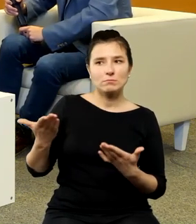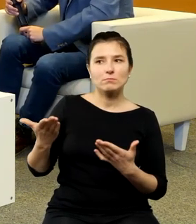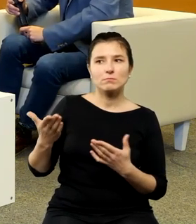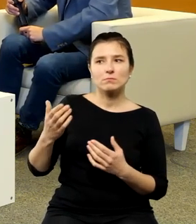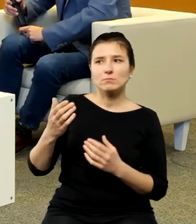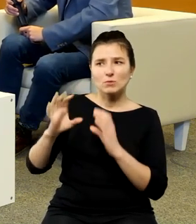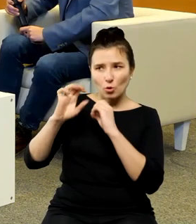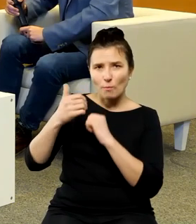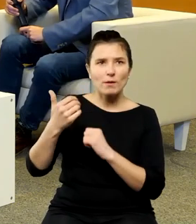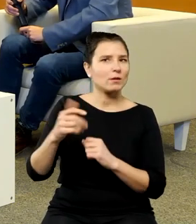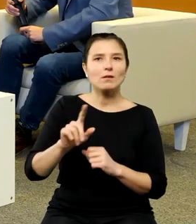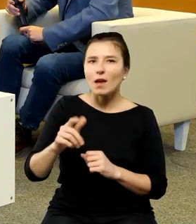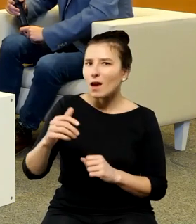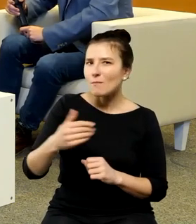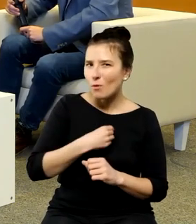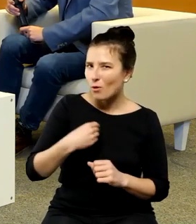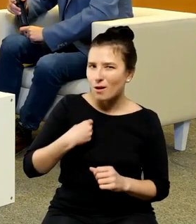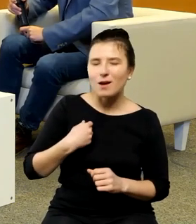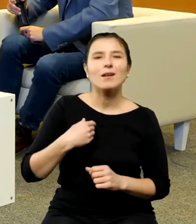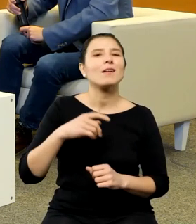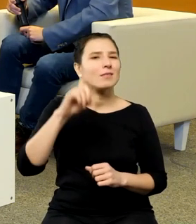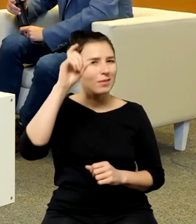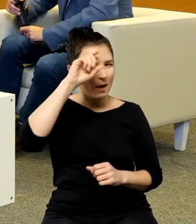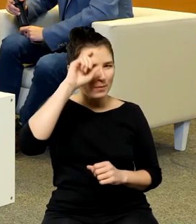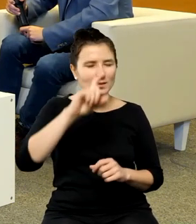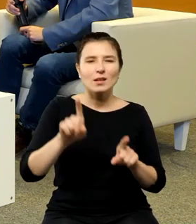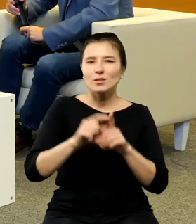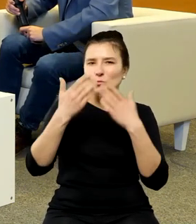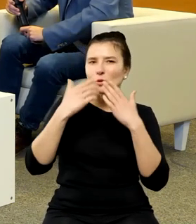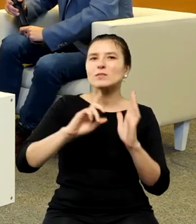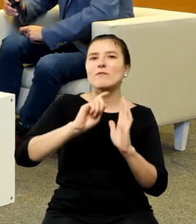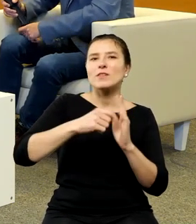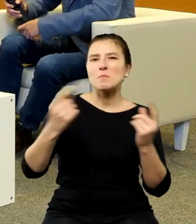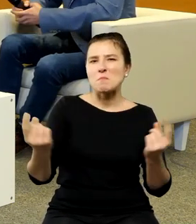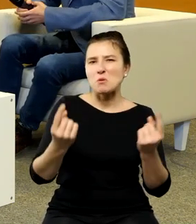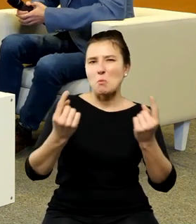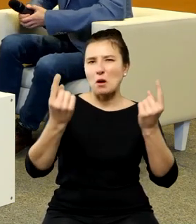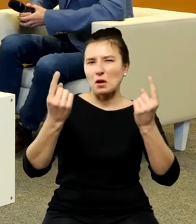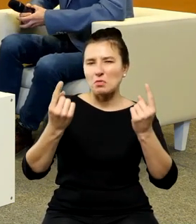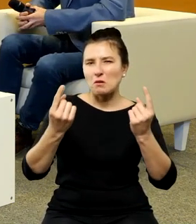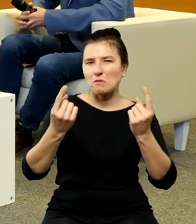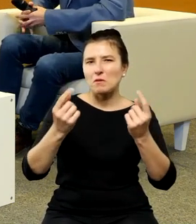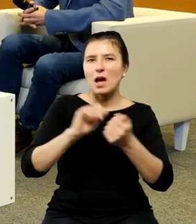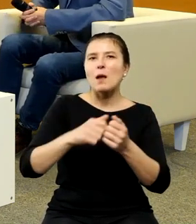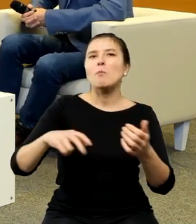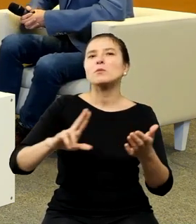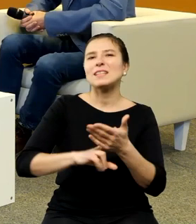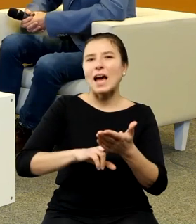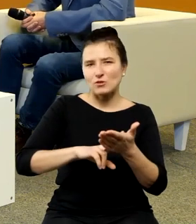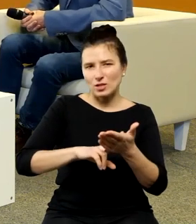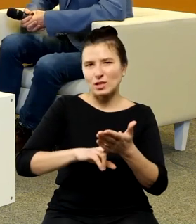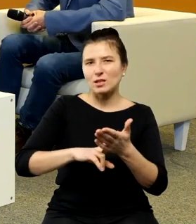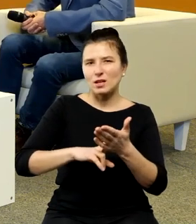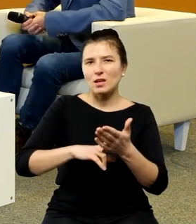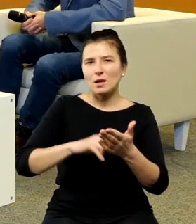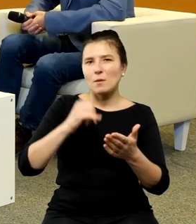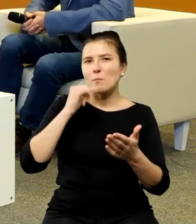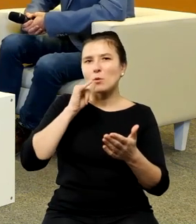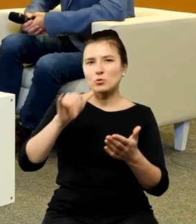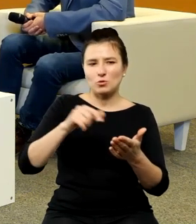był Niemcem to była kwestia nie wiem pokazywania tego w filmach propagandowych czy w znaczkach pocztowych